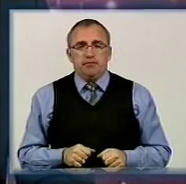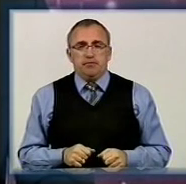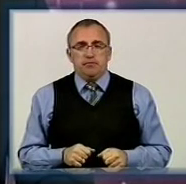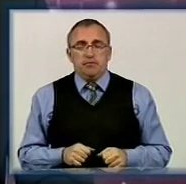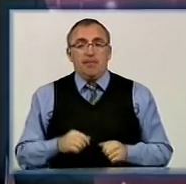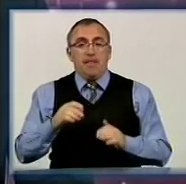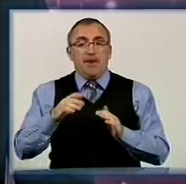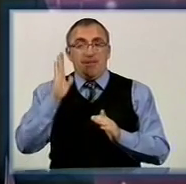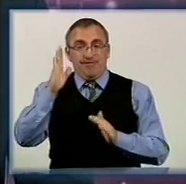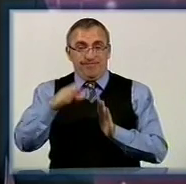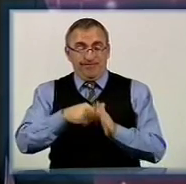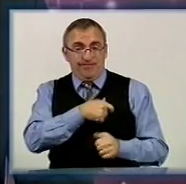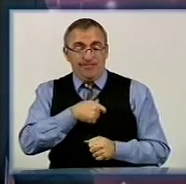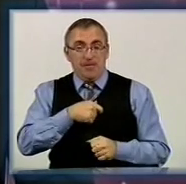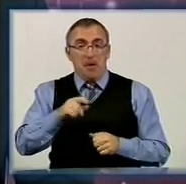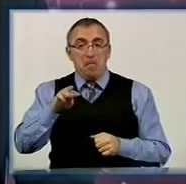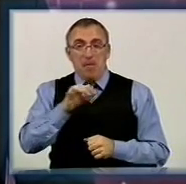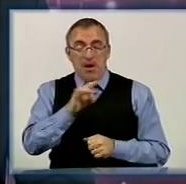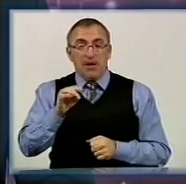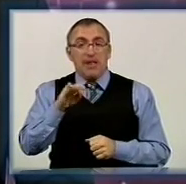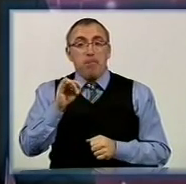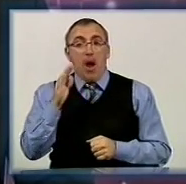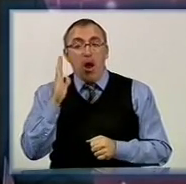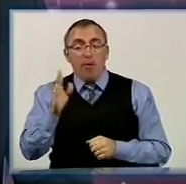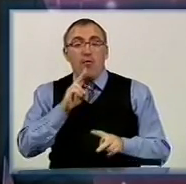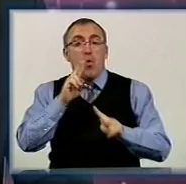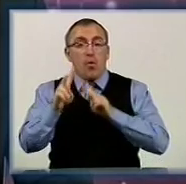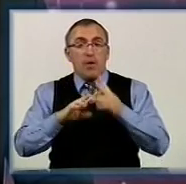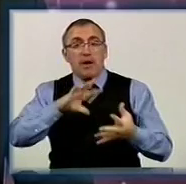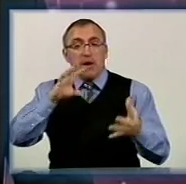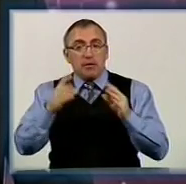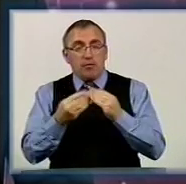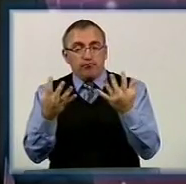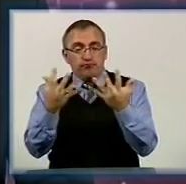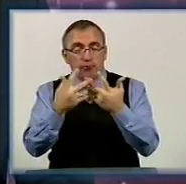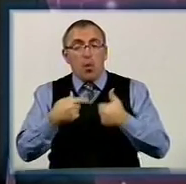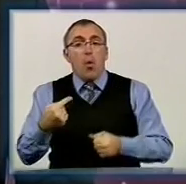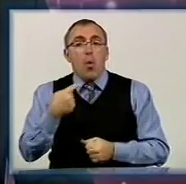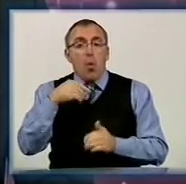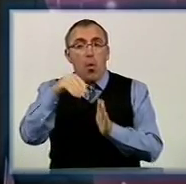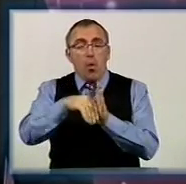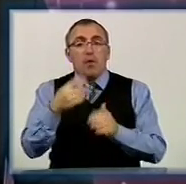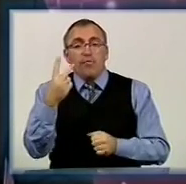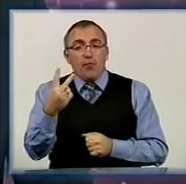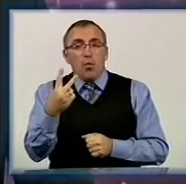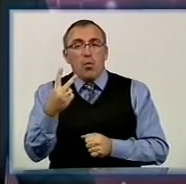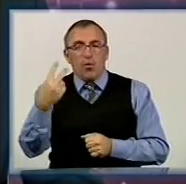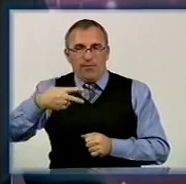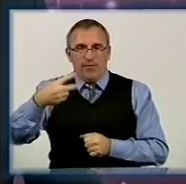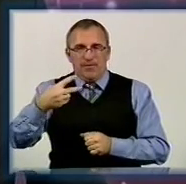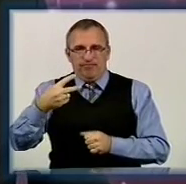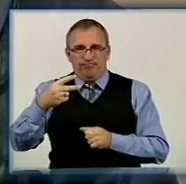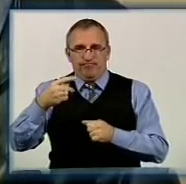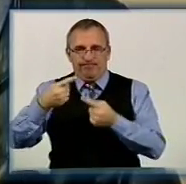Кандидат на посаду мера Кіровограда Андрій Табалов оскаржує результати підрахунку голосів на двох десятках дільниць.